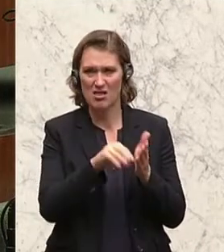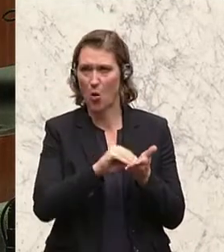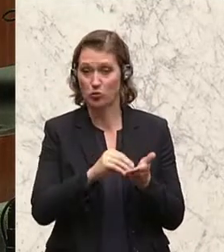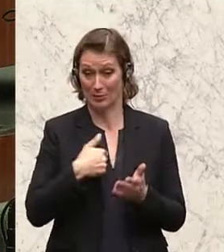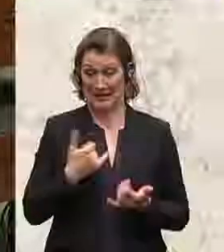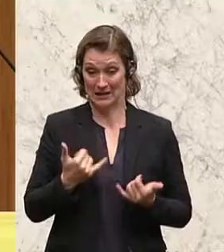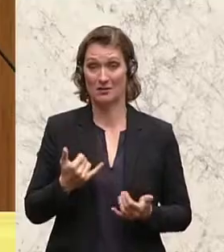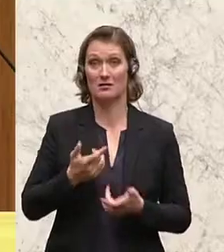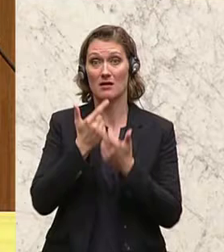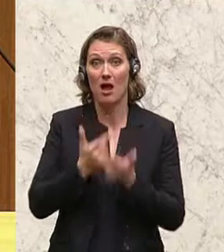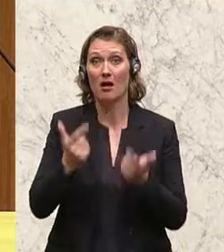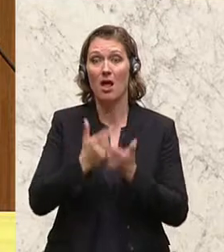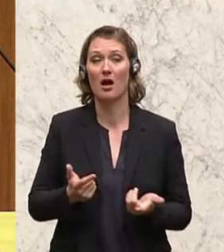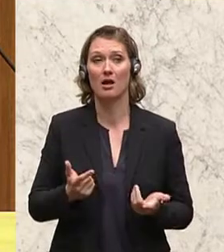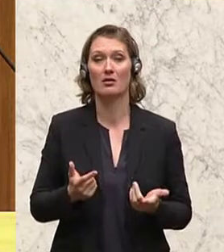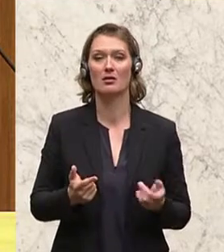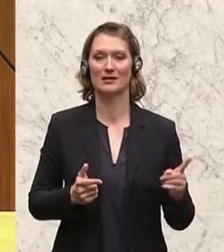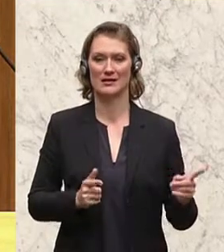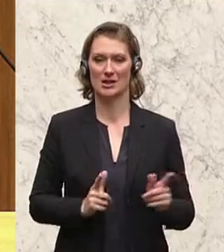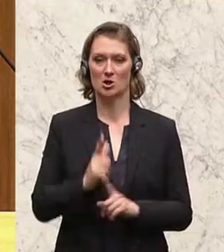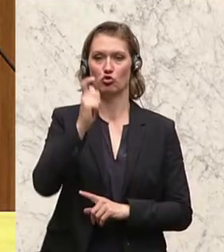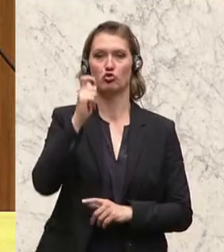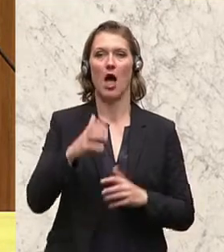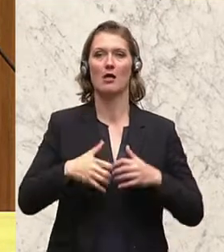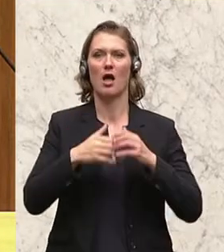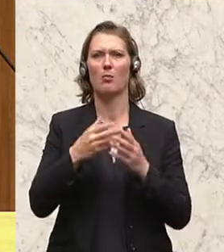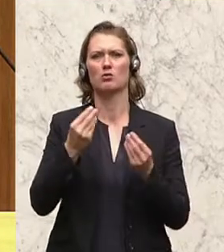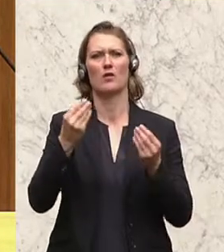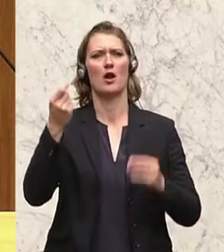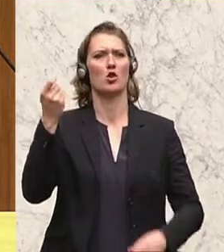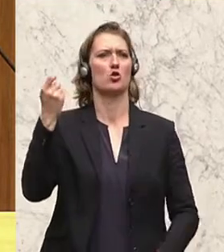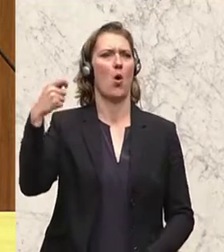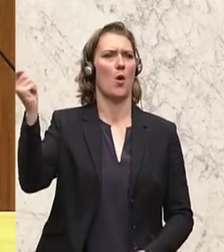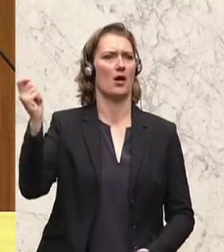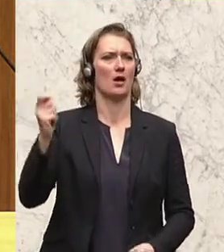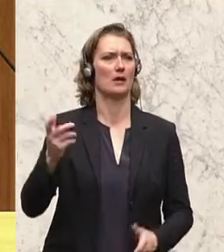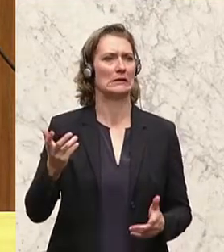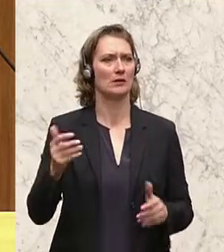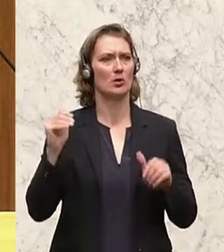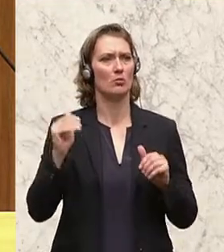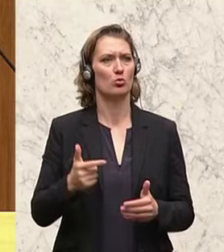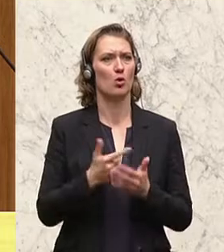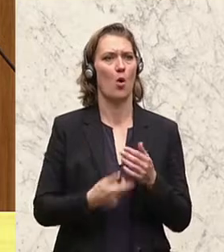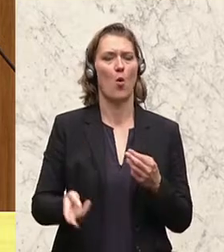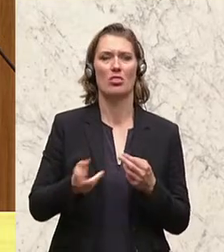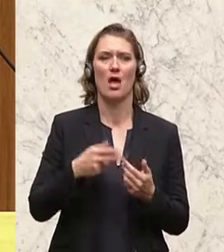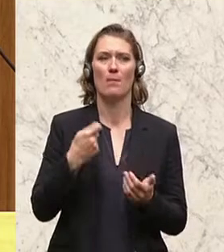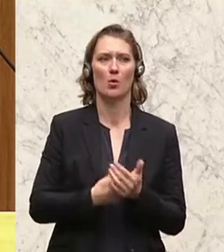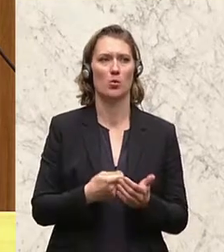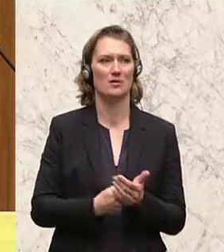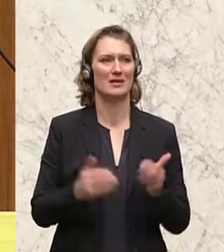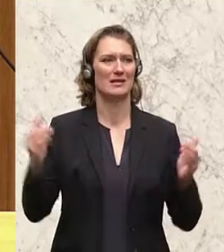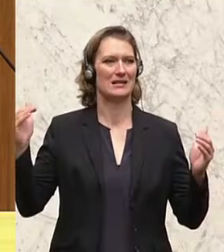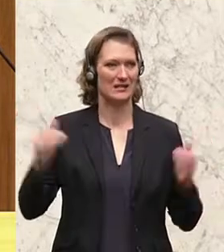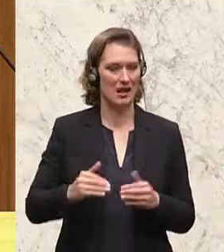drinsteht, wird damit argumentiert, die Start-ups sind viel zu teuer und daher muss man die Lohnnebenkosten senken.